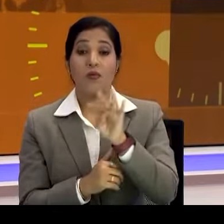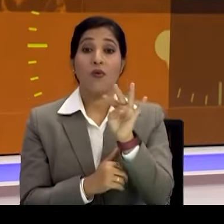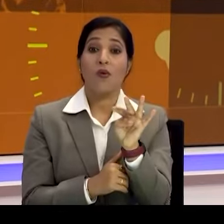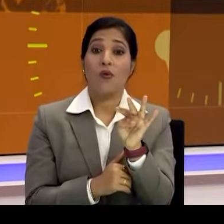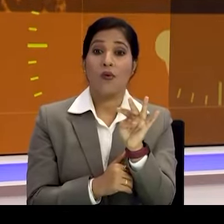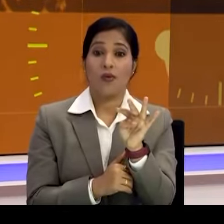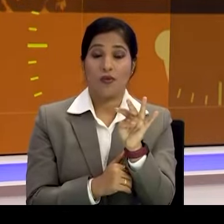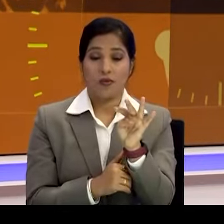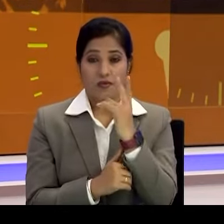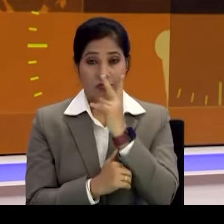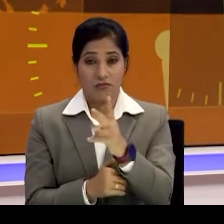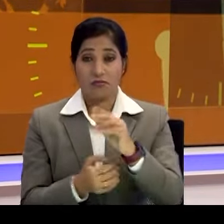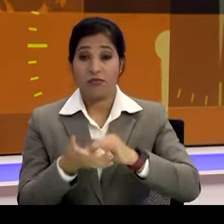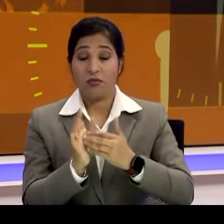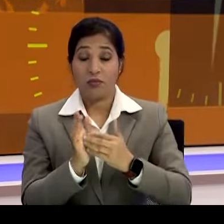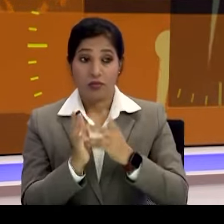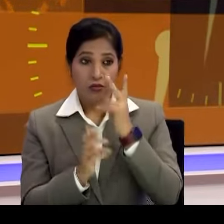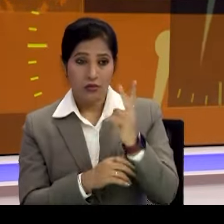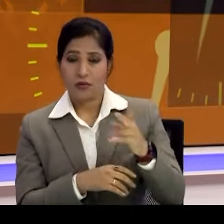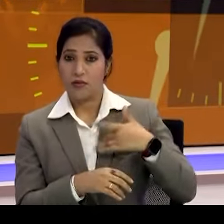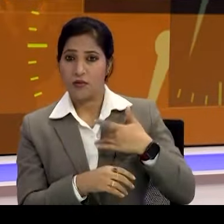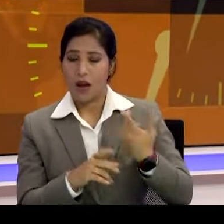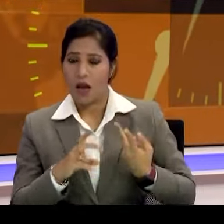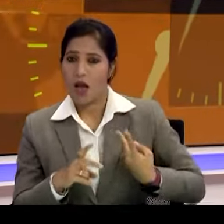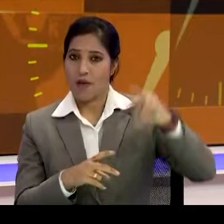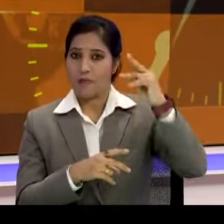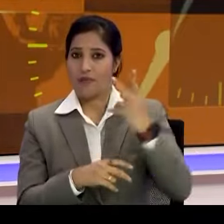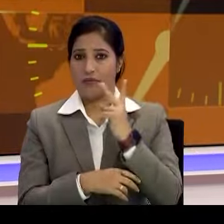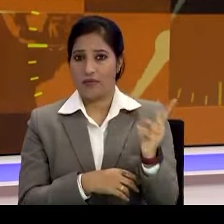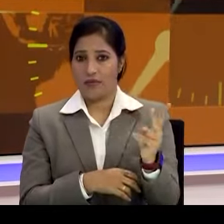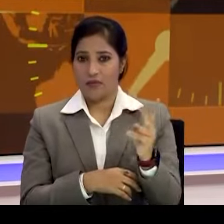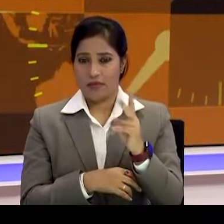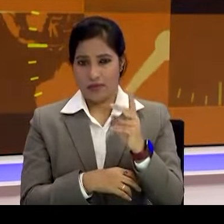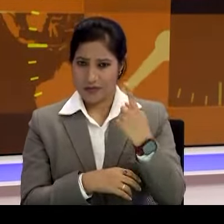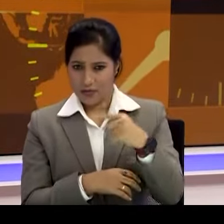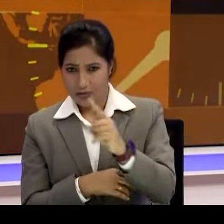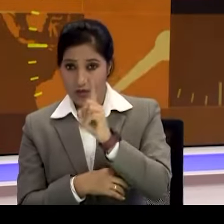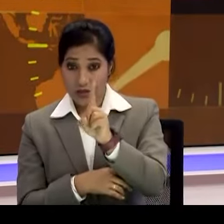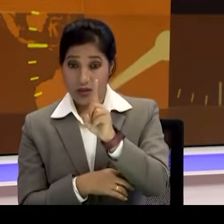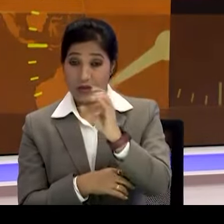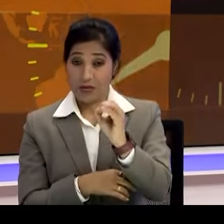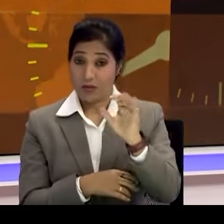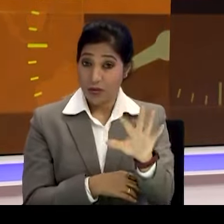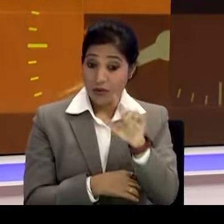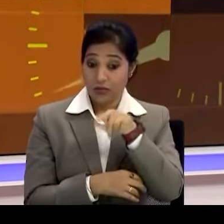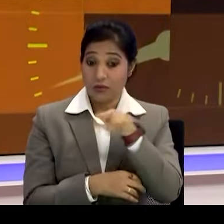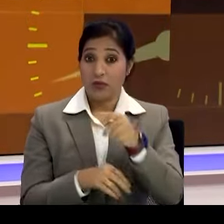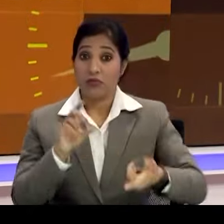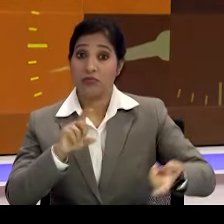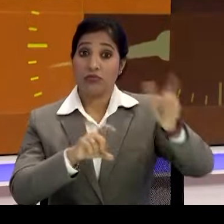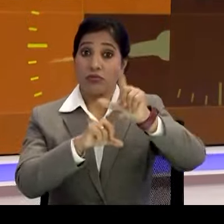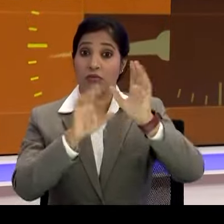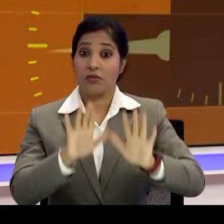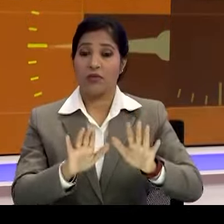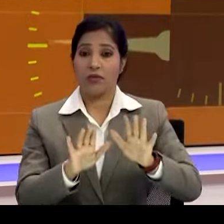यहने प्रैक्टिकली डबल राइट एक सो पाच परसेंट ज्यादा है इसाब से कितनी होनी